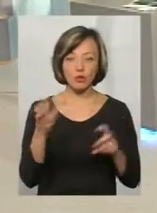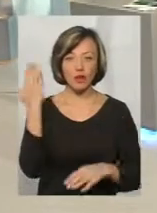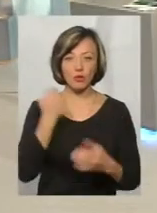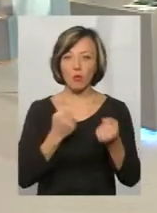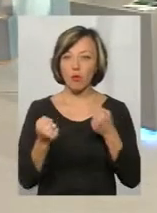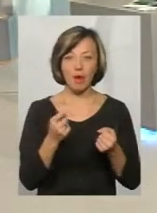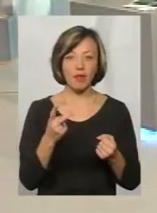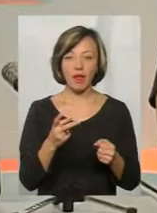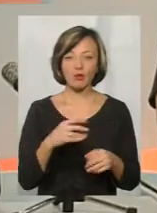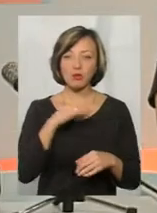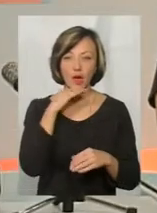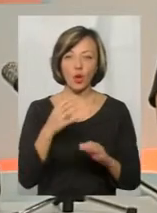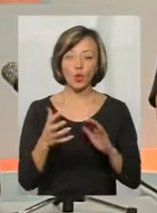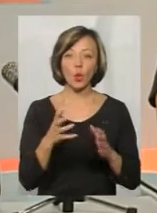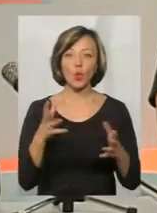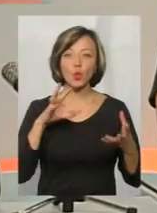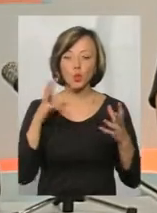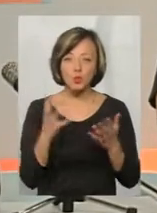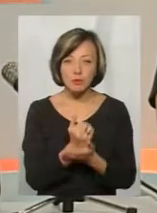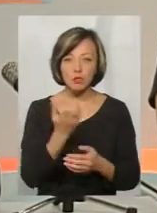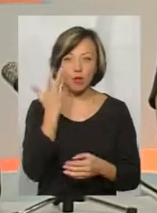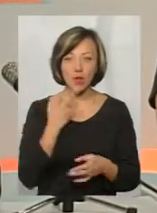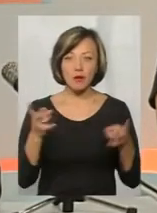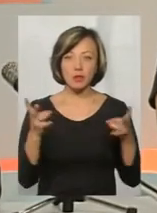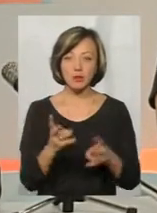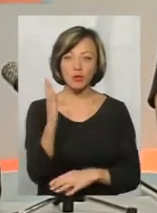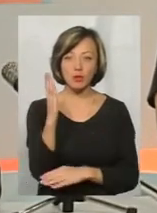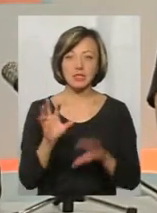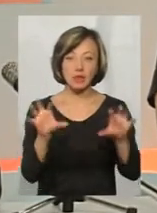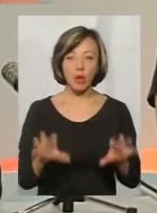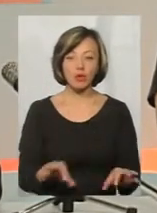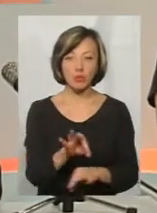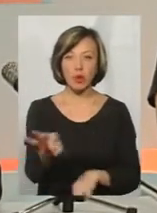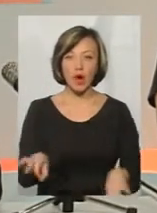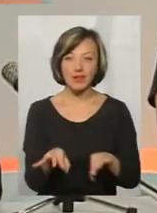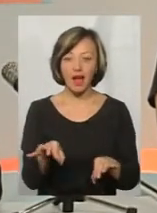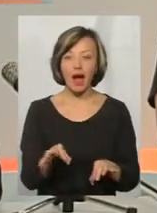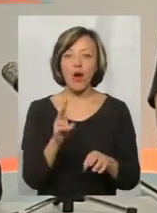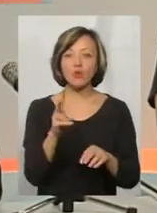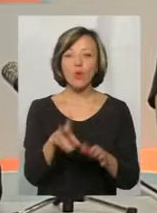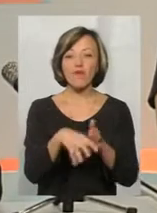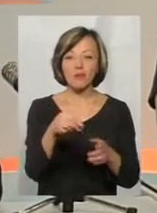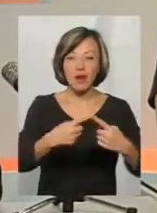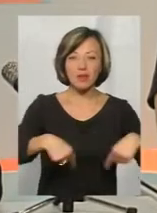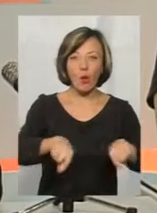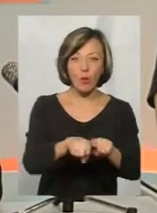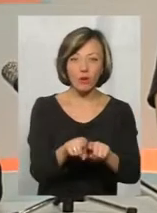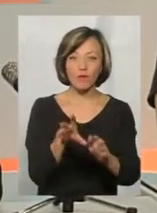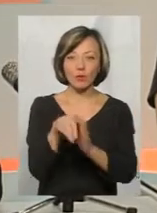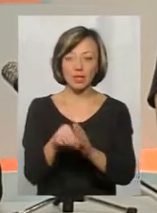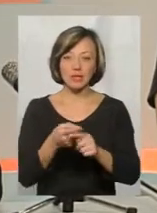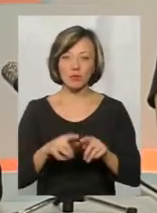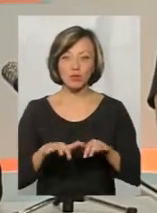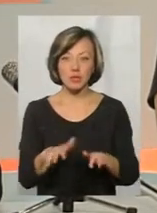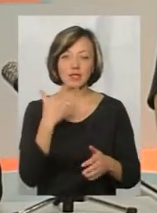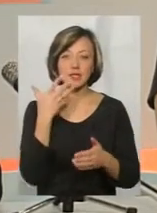жаль, недостатньо успішно. Тому що, коли потрібно дуже проголосувати законопроєкт, мажоритарники іноді включаються в цей процес і